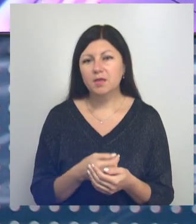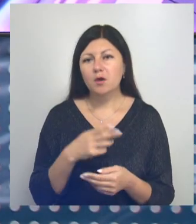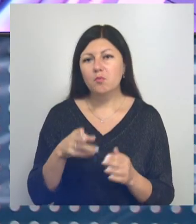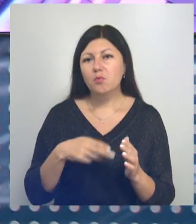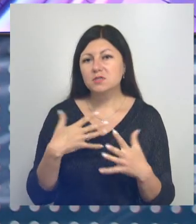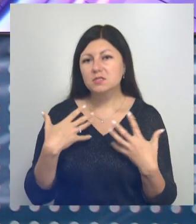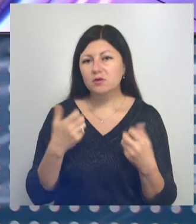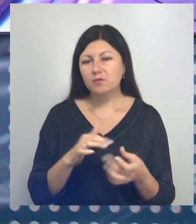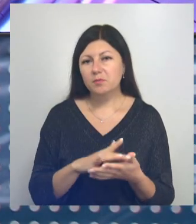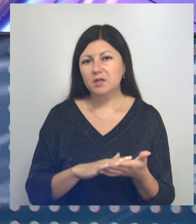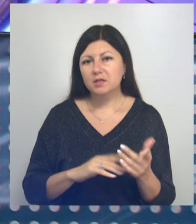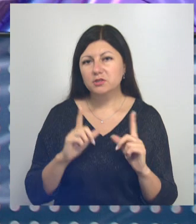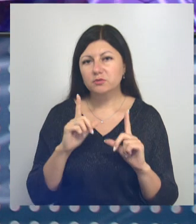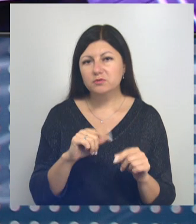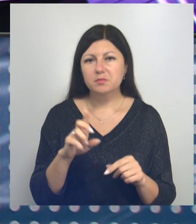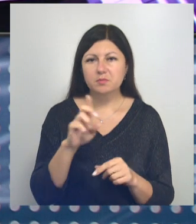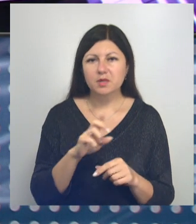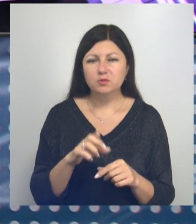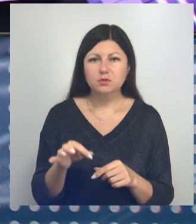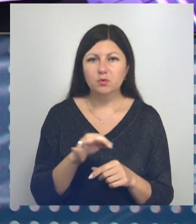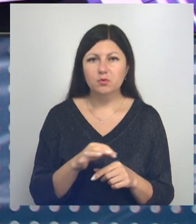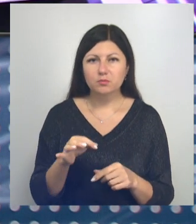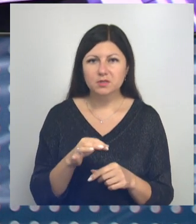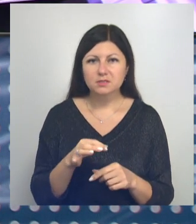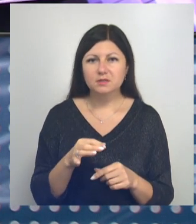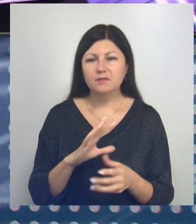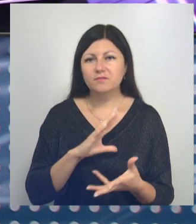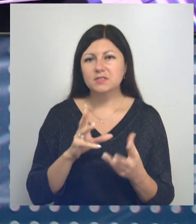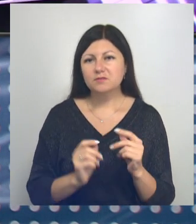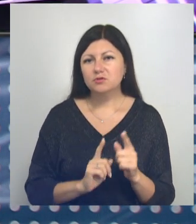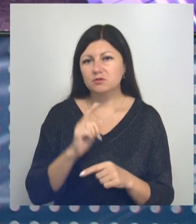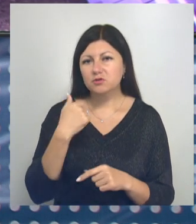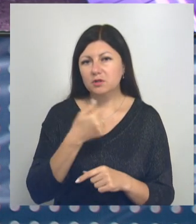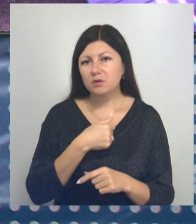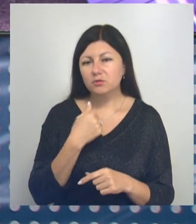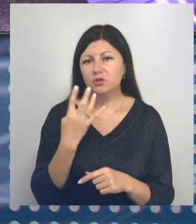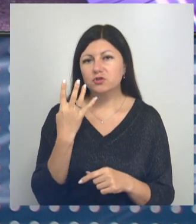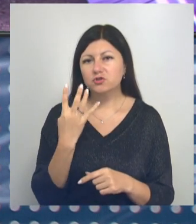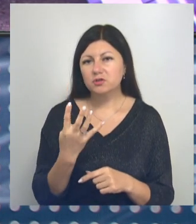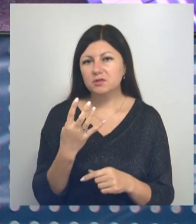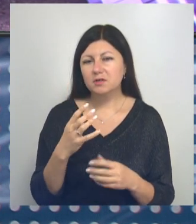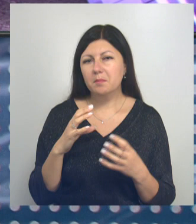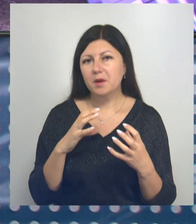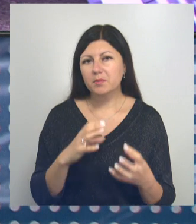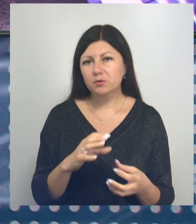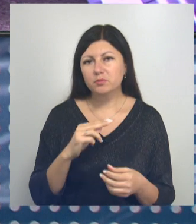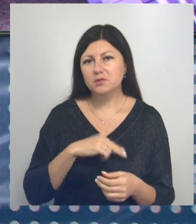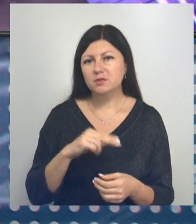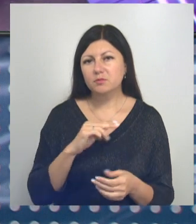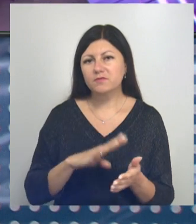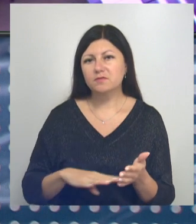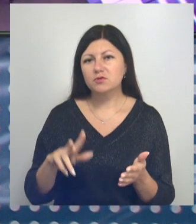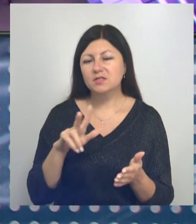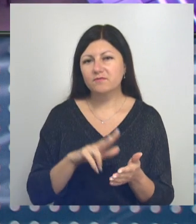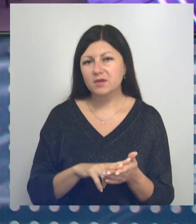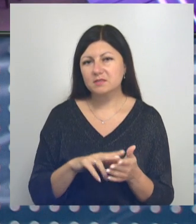здоровья продолжает курсировать по Белгородской области. Всего с начала года четыре мобильных комплекса отработали в 98